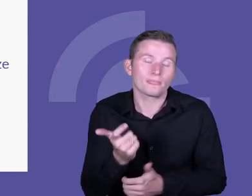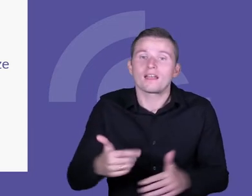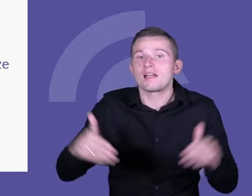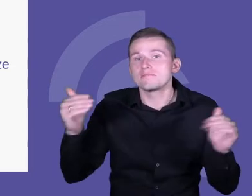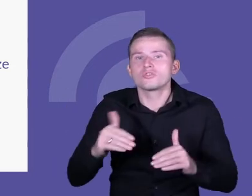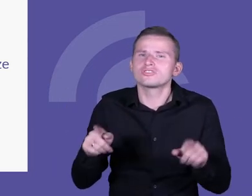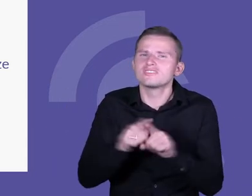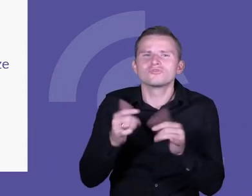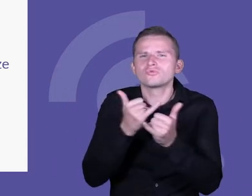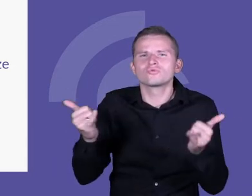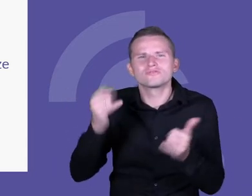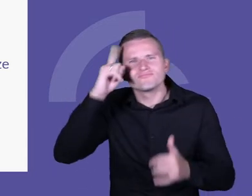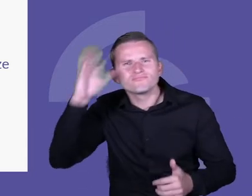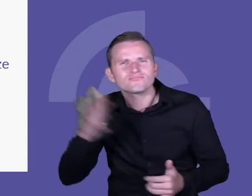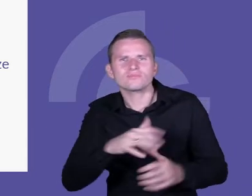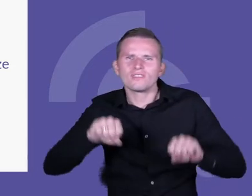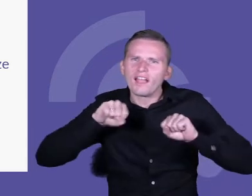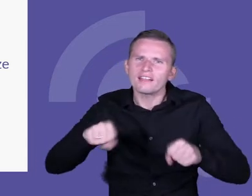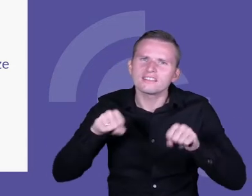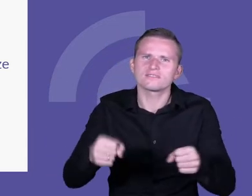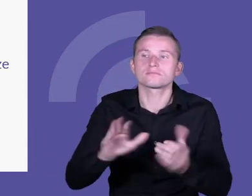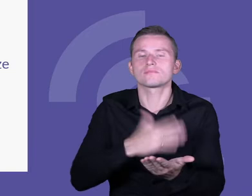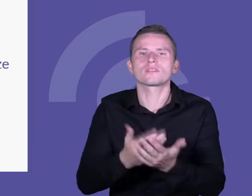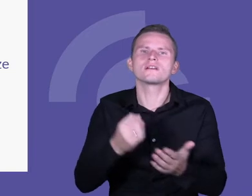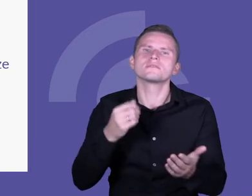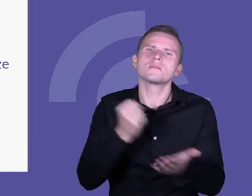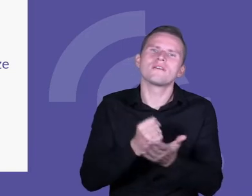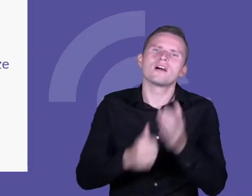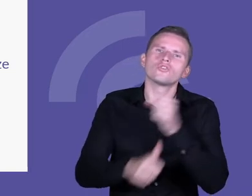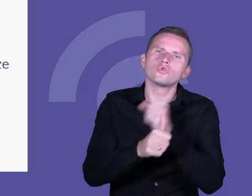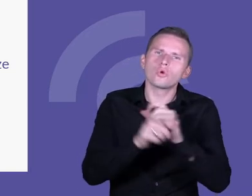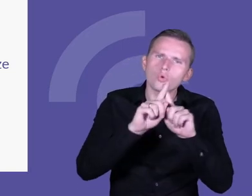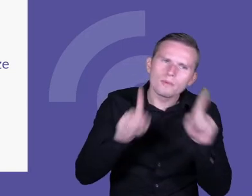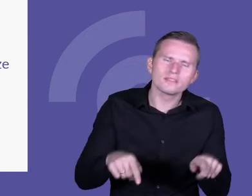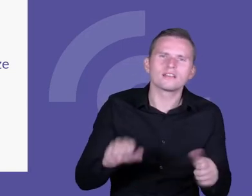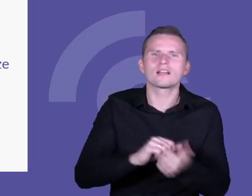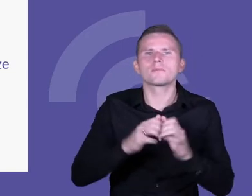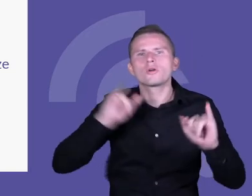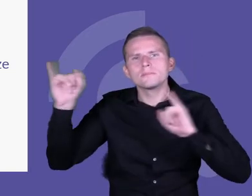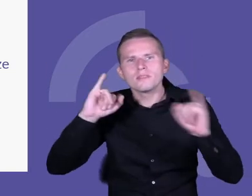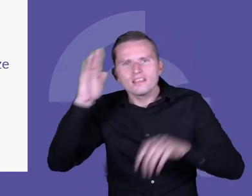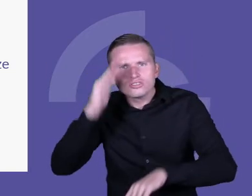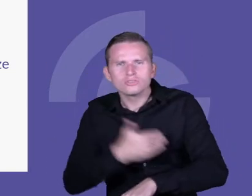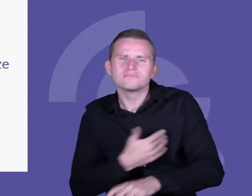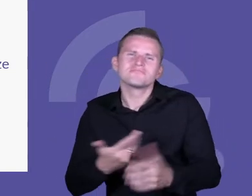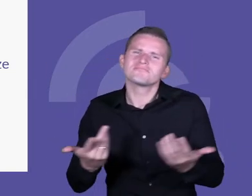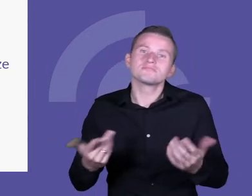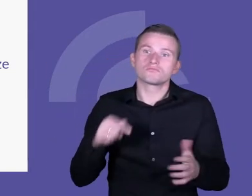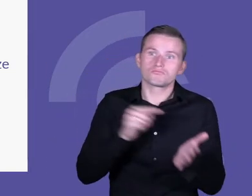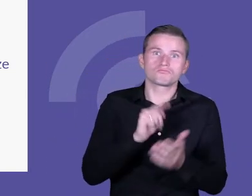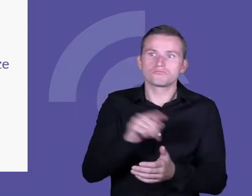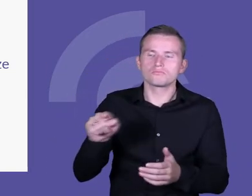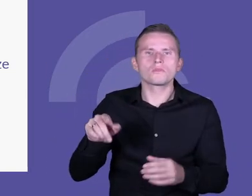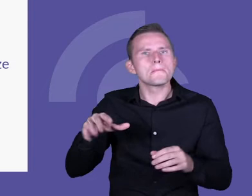aktywności, czy to związanych z dokumentacją, czy to związanych z jakimiś imprezami szkolnymi, z których możemy